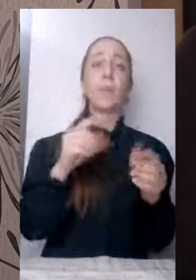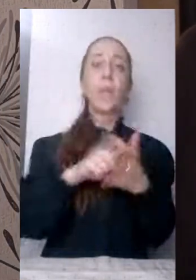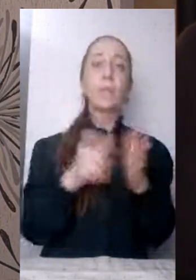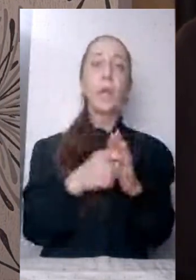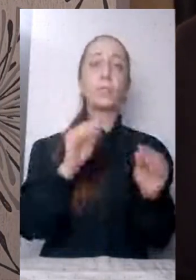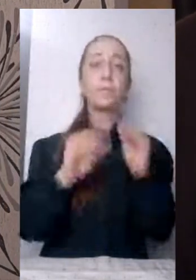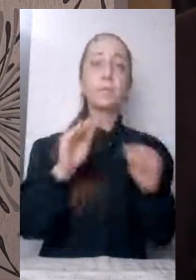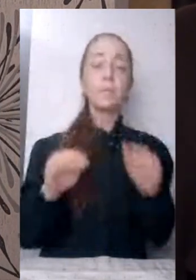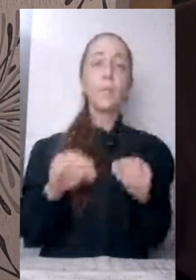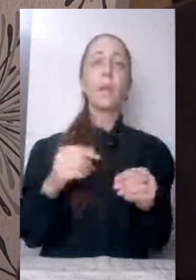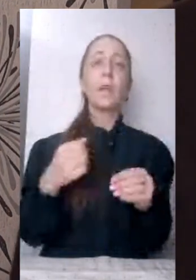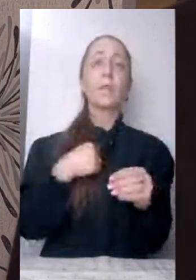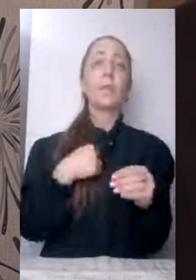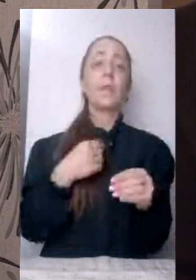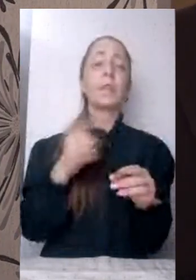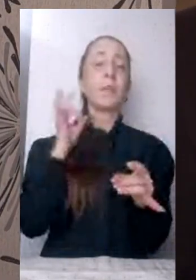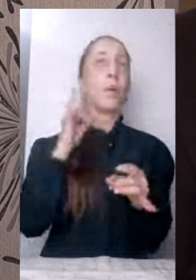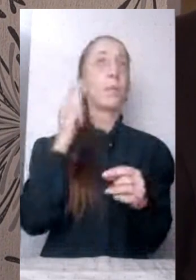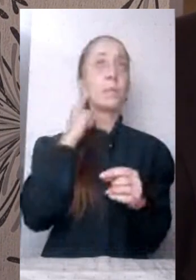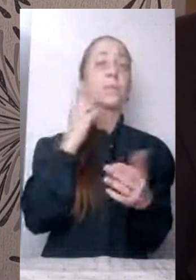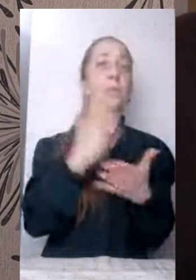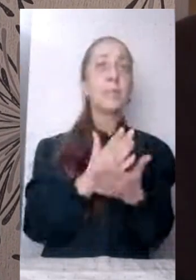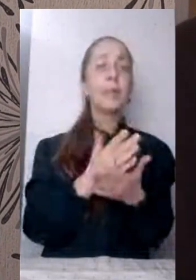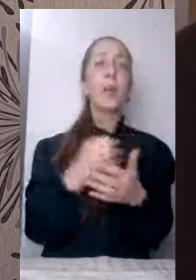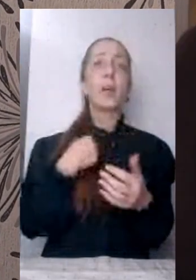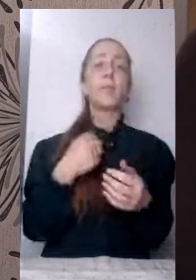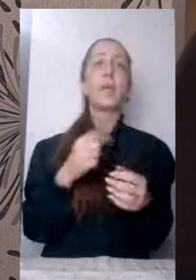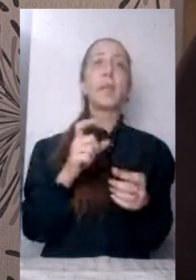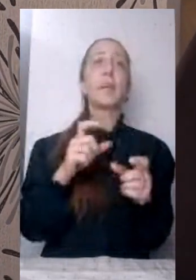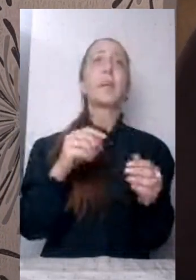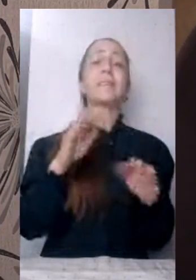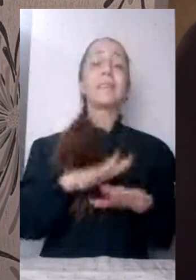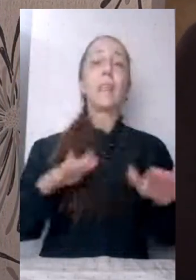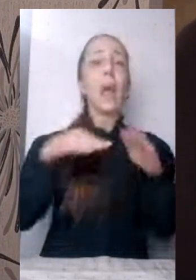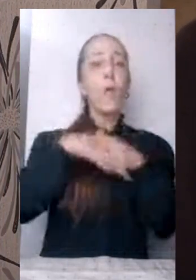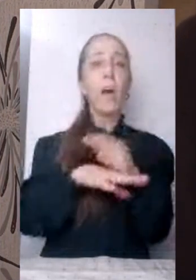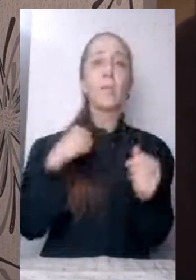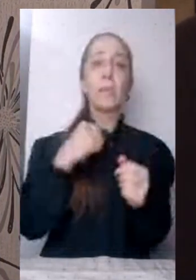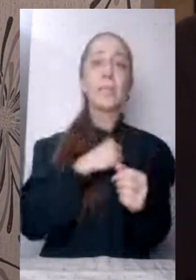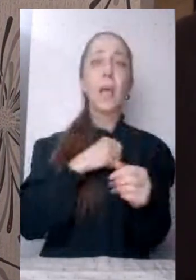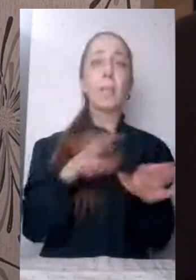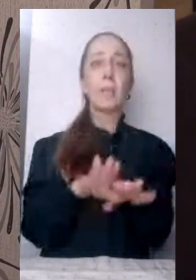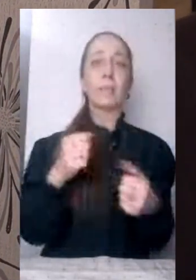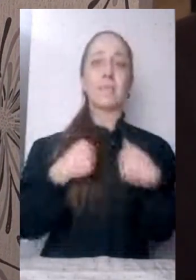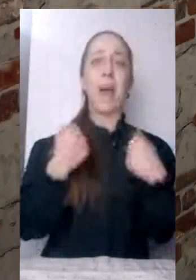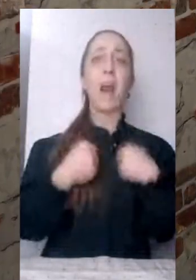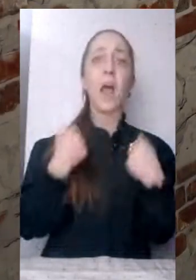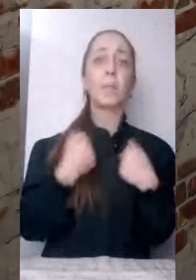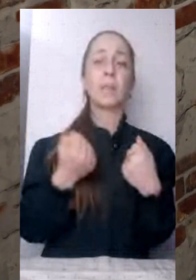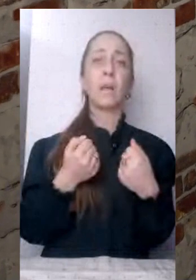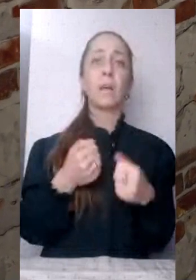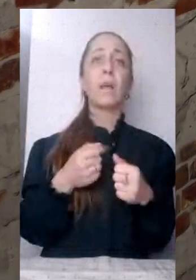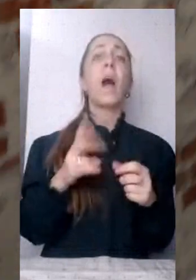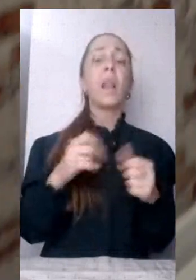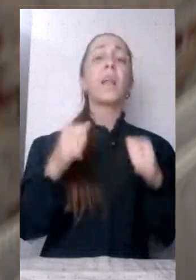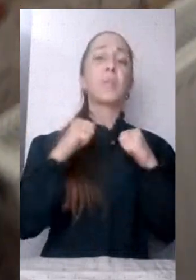нічого не робимо, дітей ховаємо і самі так стараємося. Але спокійніше. Але спокійніше. У